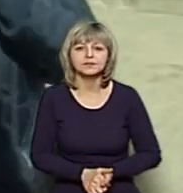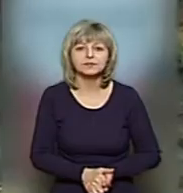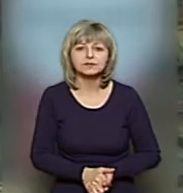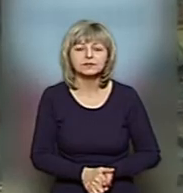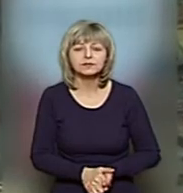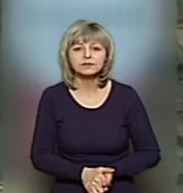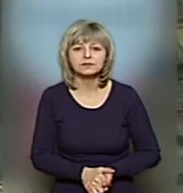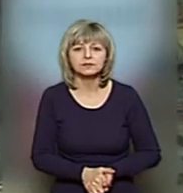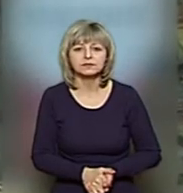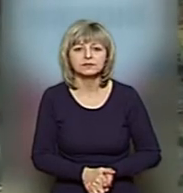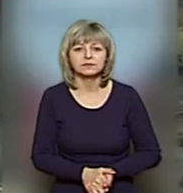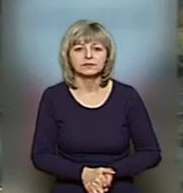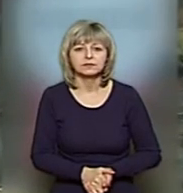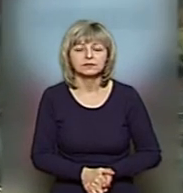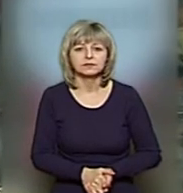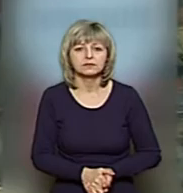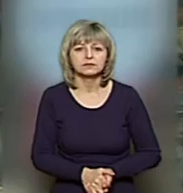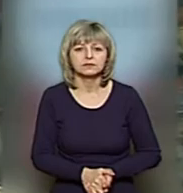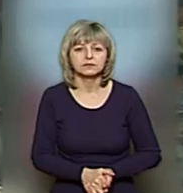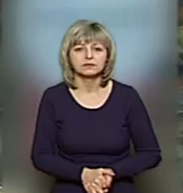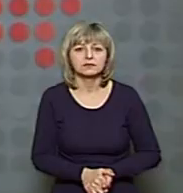Легеньковський. Новини на Суспільному. Луцьк.